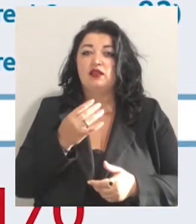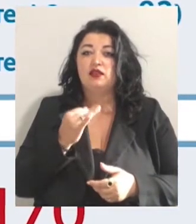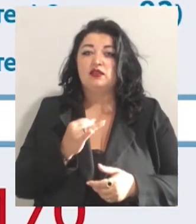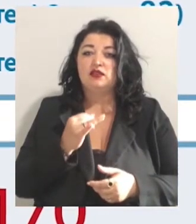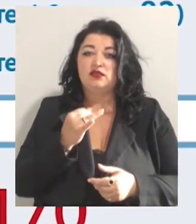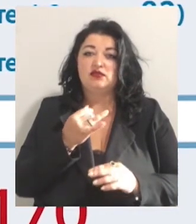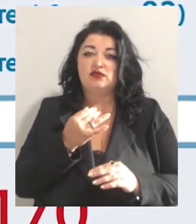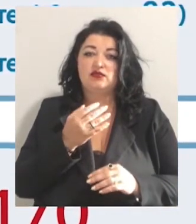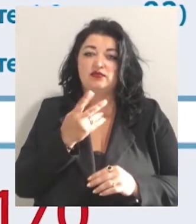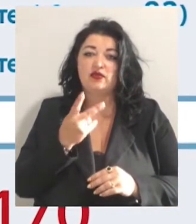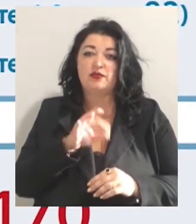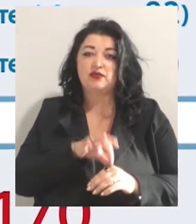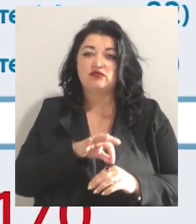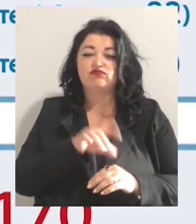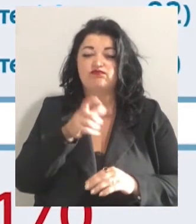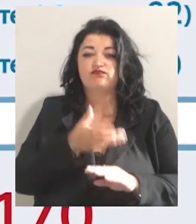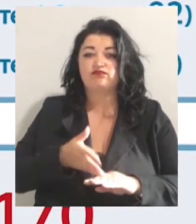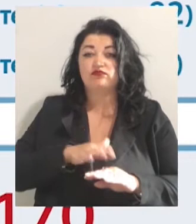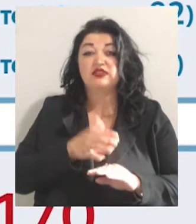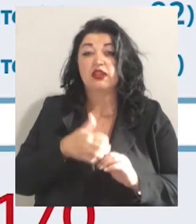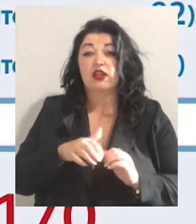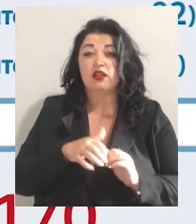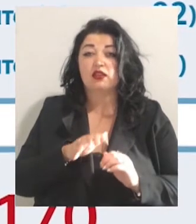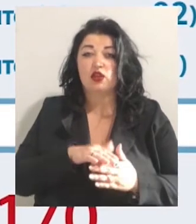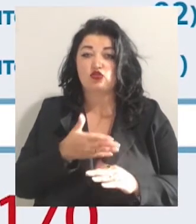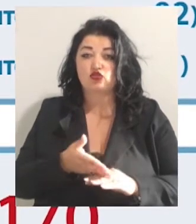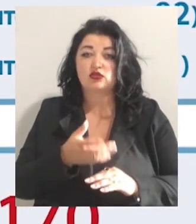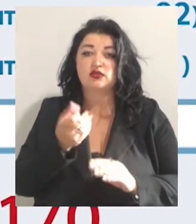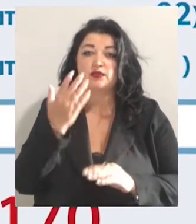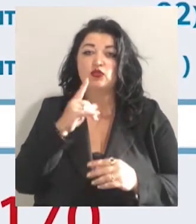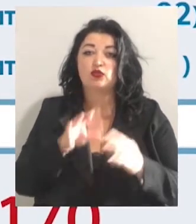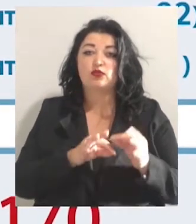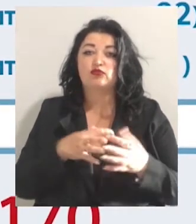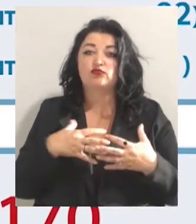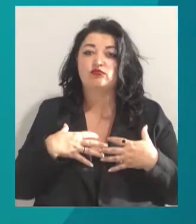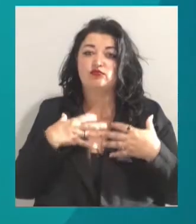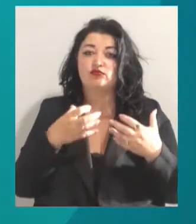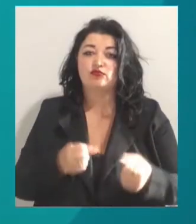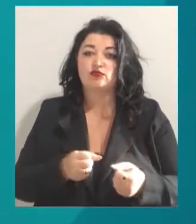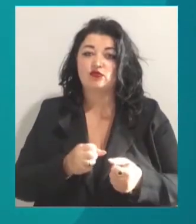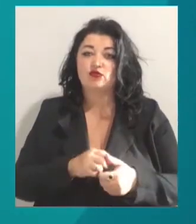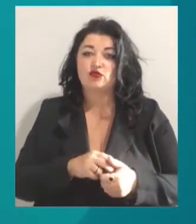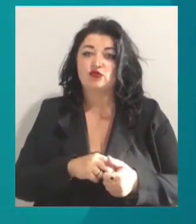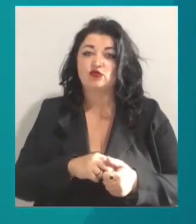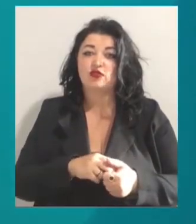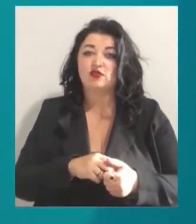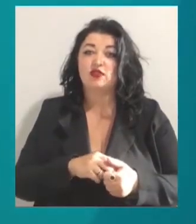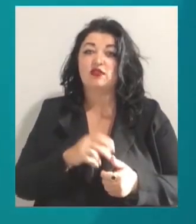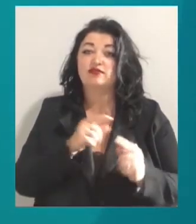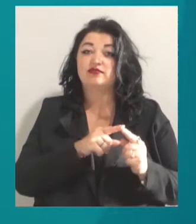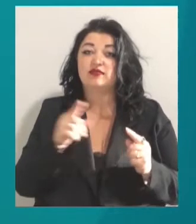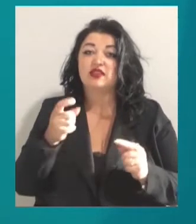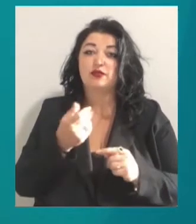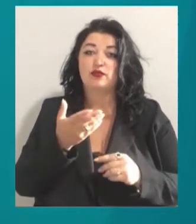тяжкості. 15 одеситів за результатами тестування за минулу добу одужали від COVID-19. Всього в регіоні від початку пандемії на